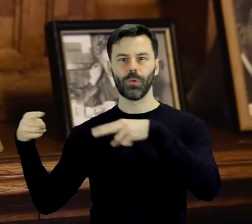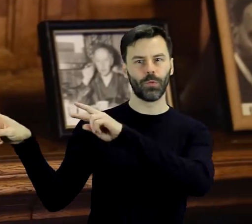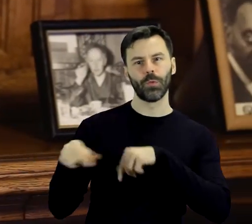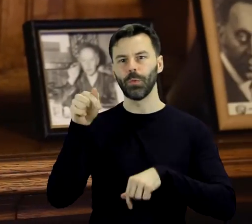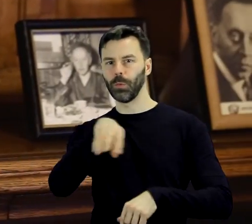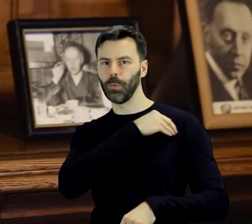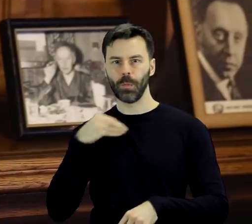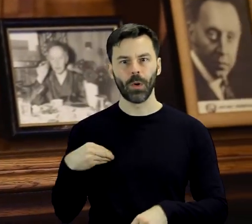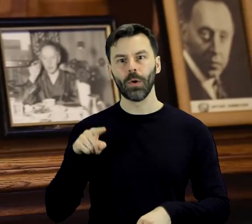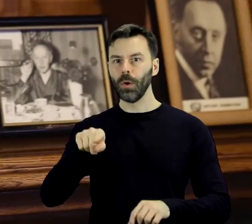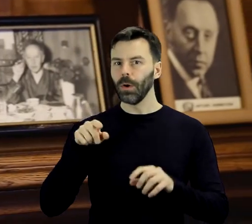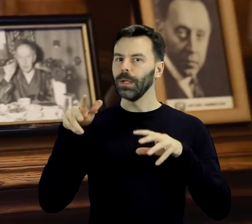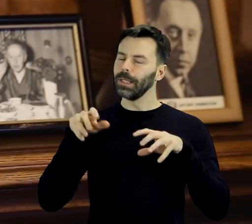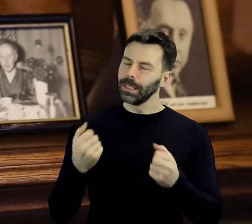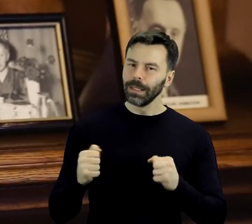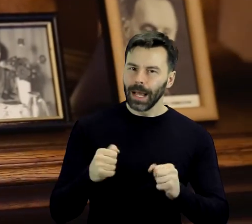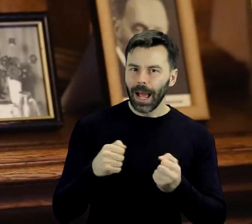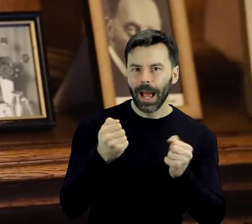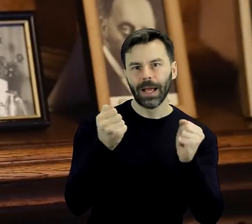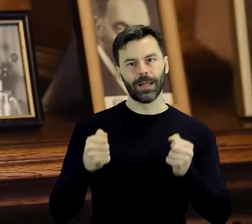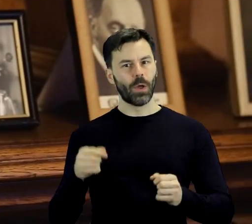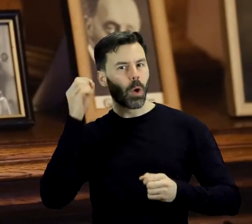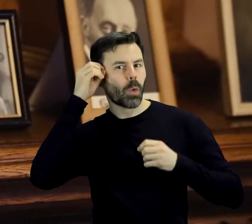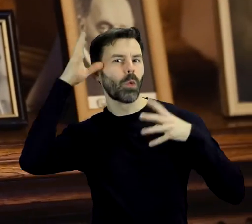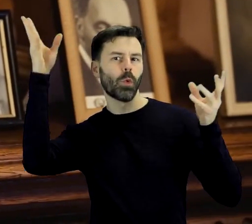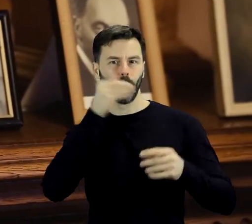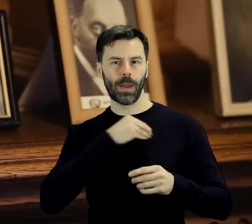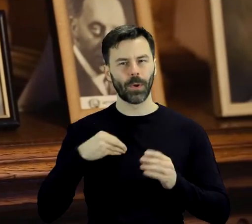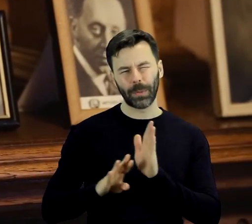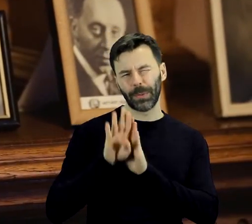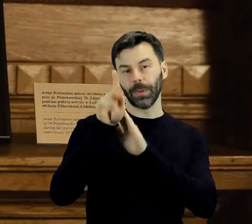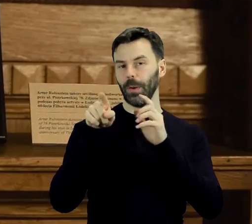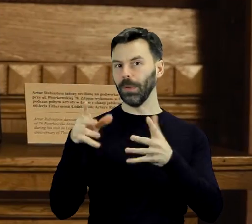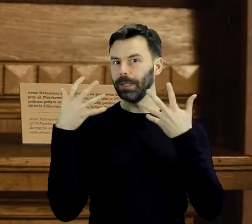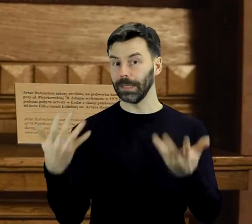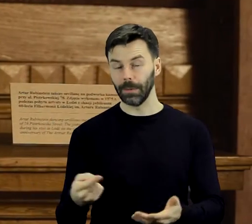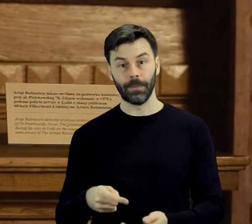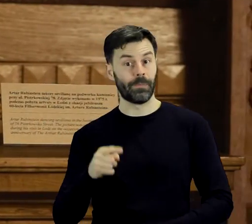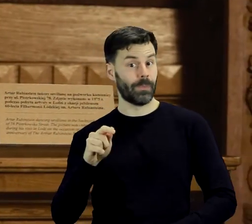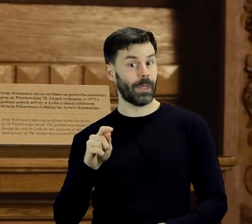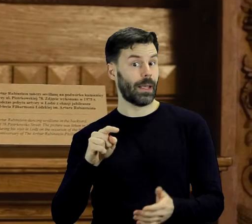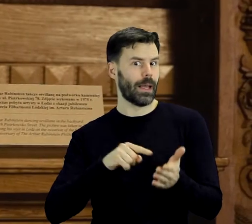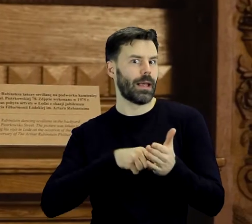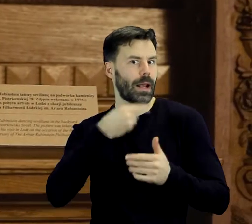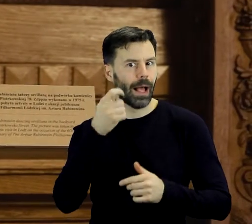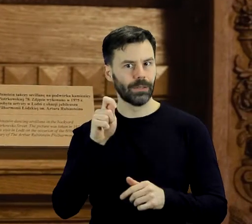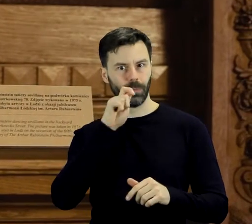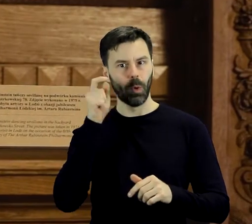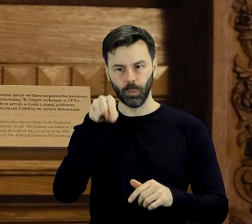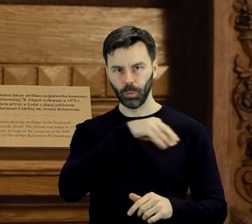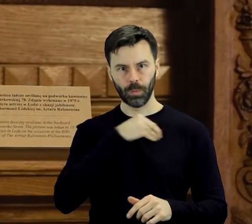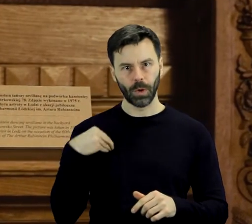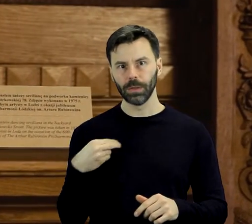i aktywnie uczestniczył w odbudowie życia kulturalnego swojego rodzimego kraju. Podczas jednej z podróży do ojczyzny